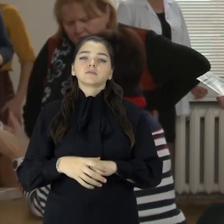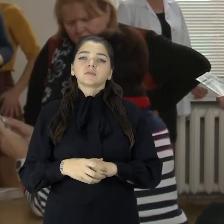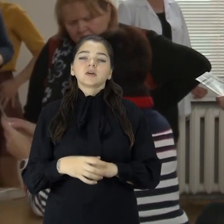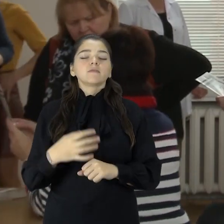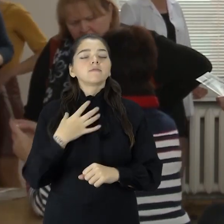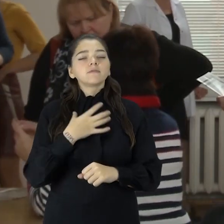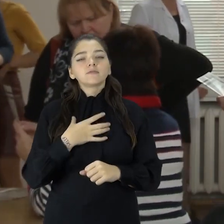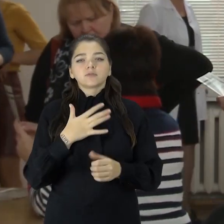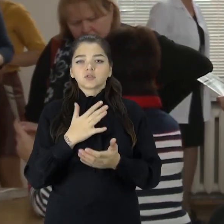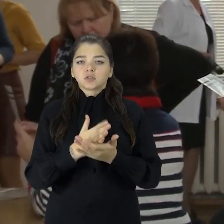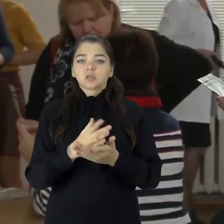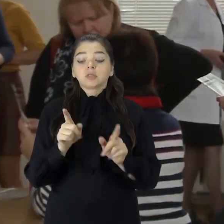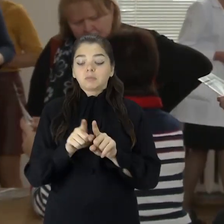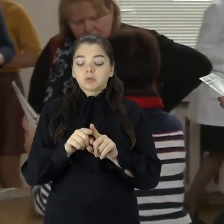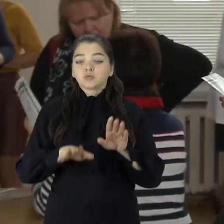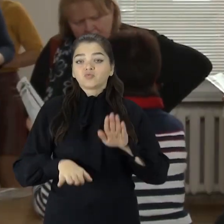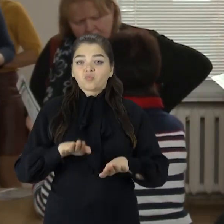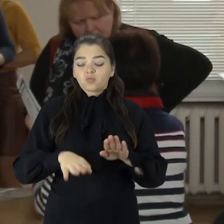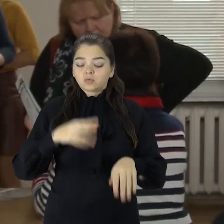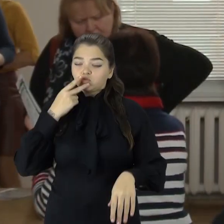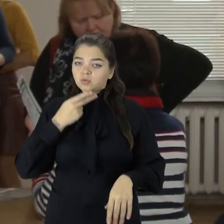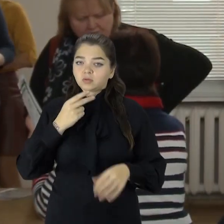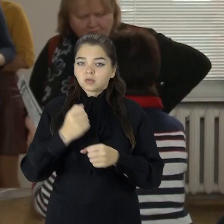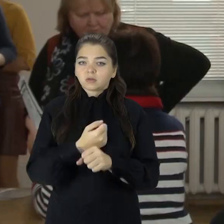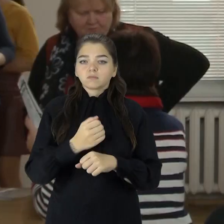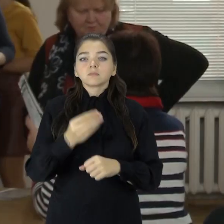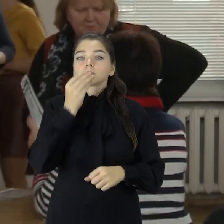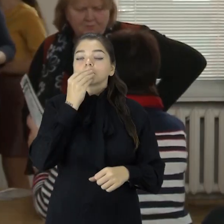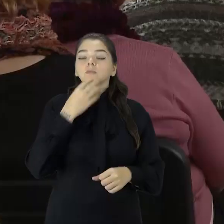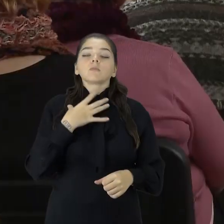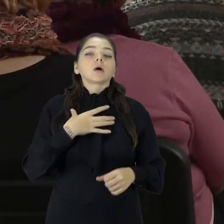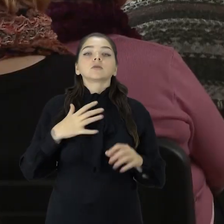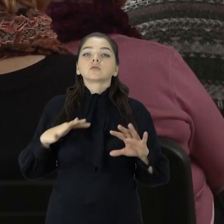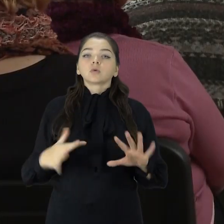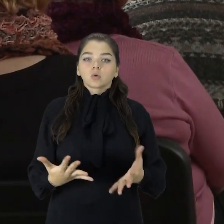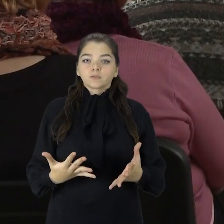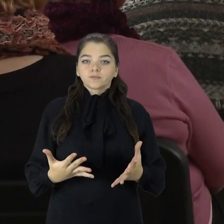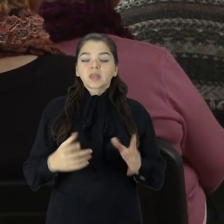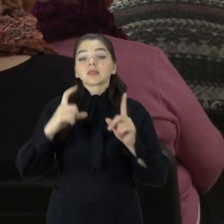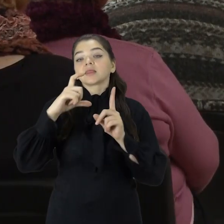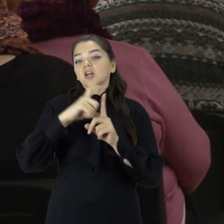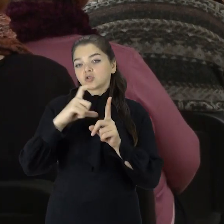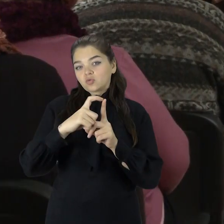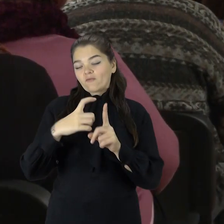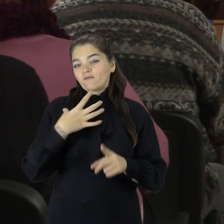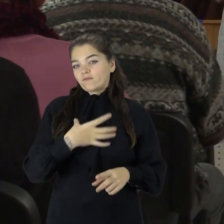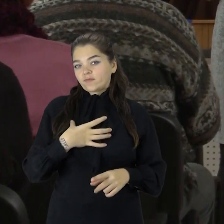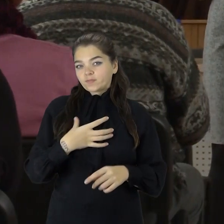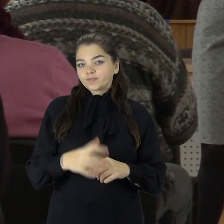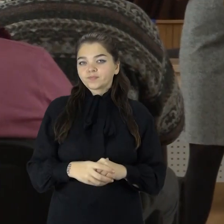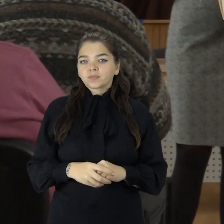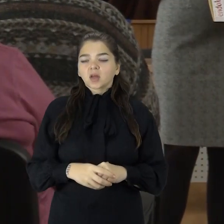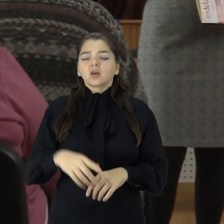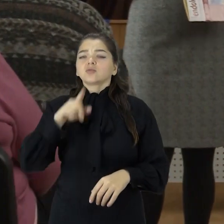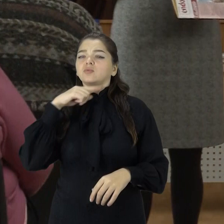aktyvumas, labai svarbu ir žinomas svoris. Svarbiausias mytybos pagrindas, pats sak specialistų,